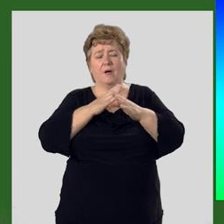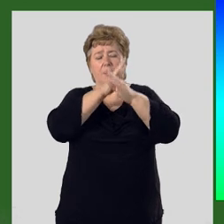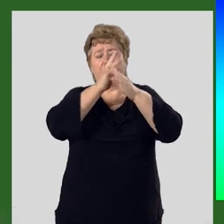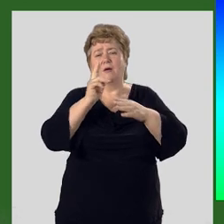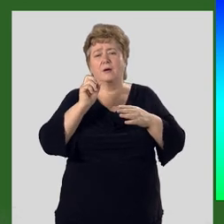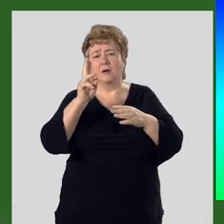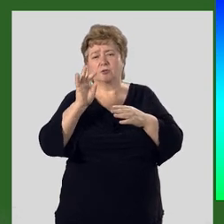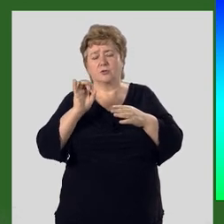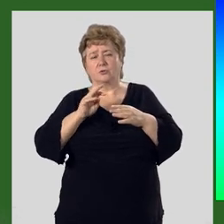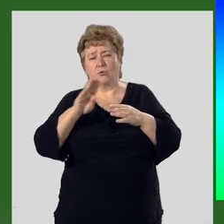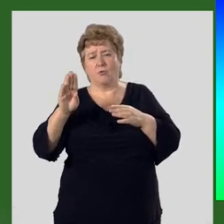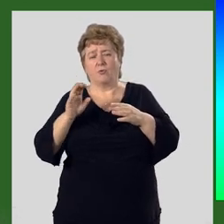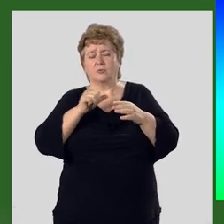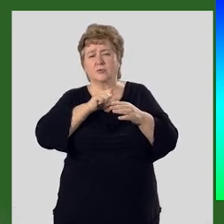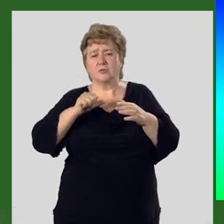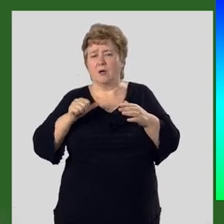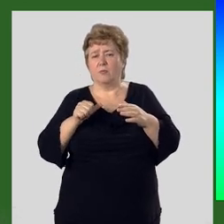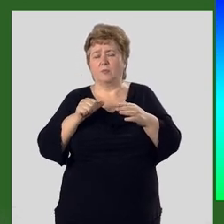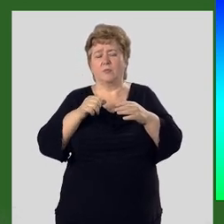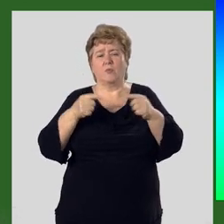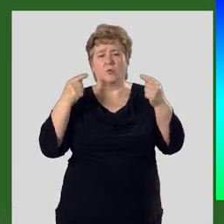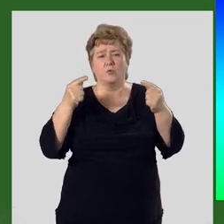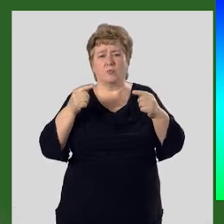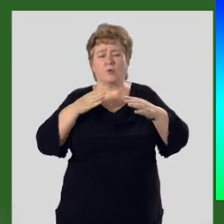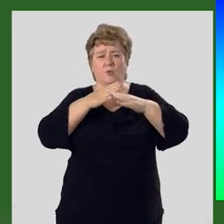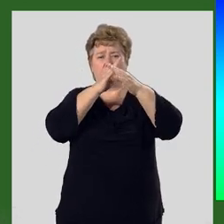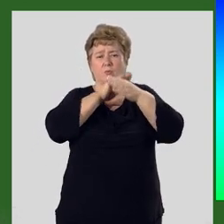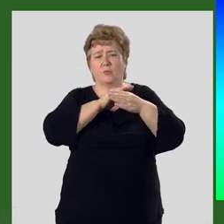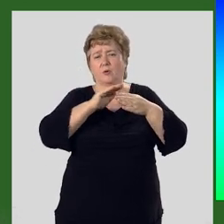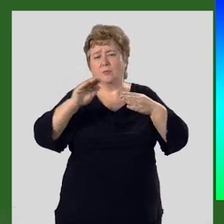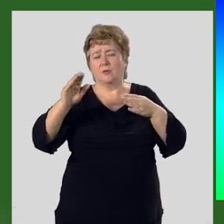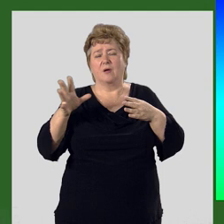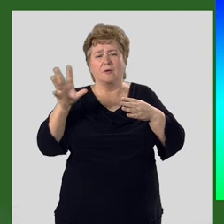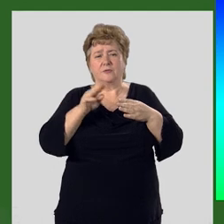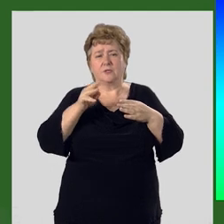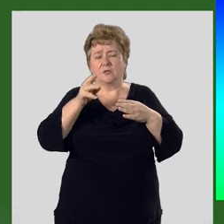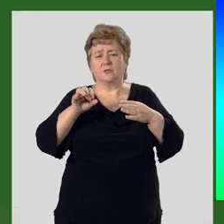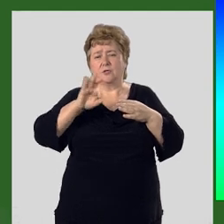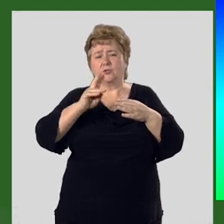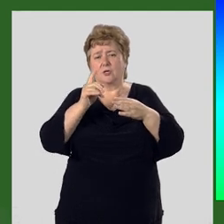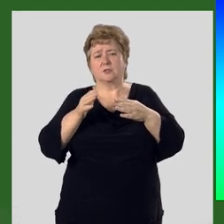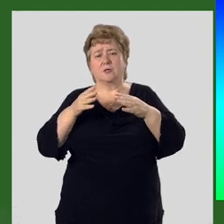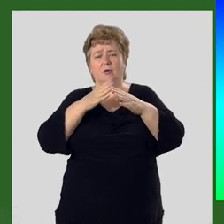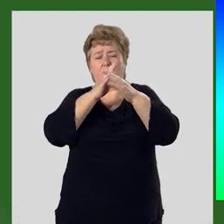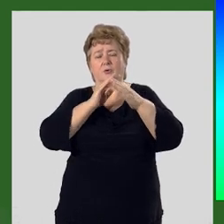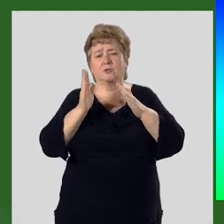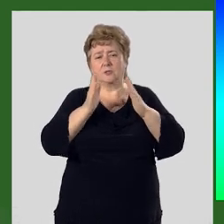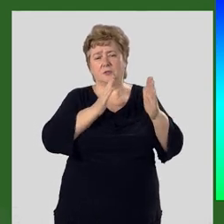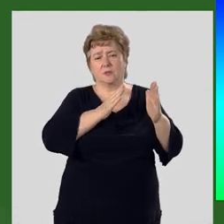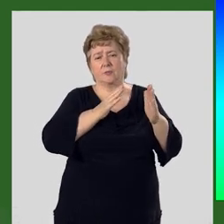Какшалтоу считается самым крупным горным хребтом всей Теньшанской горной системы.